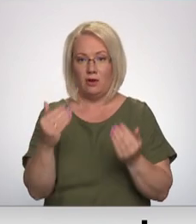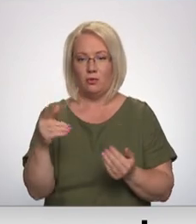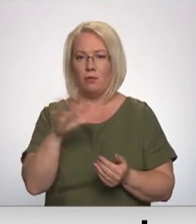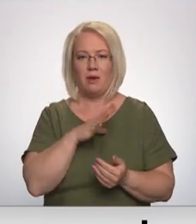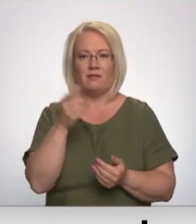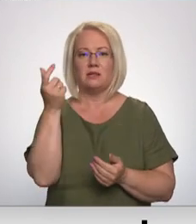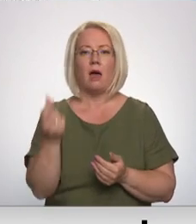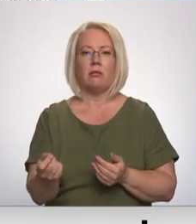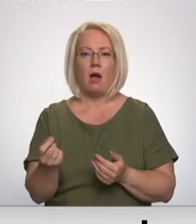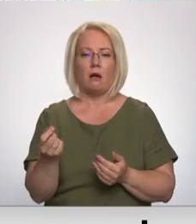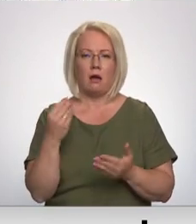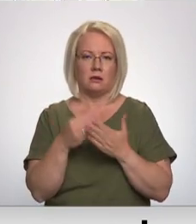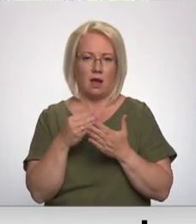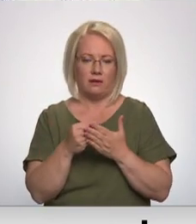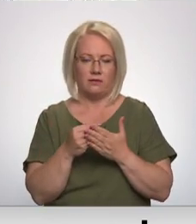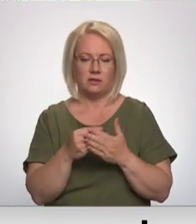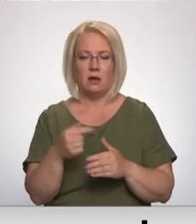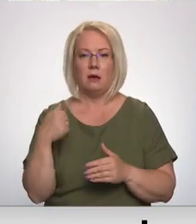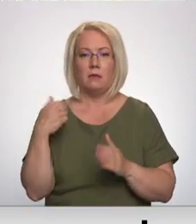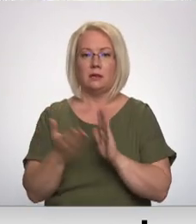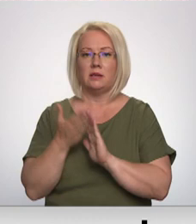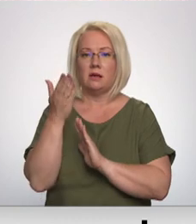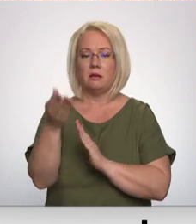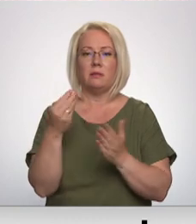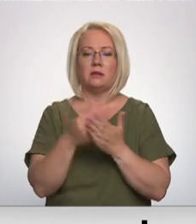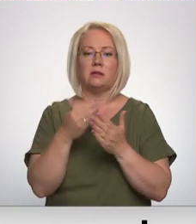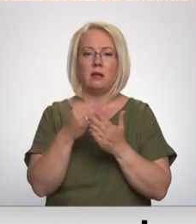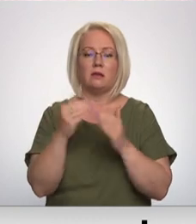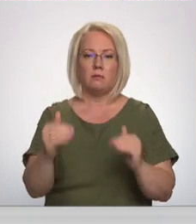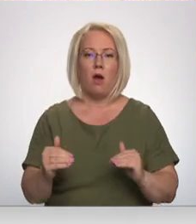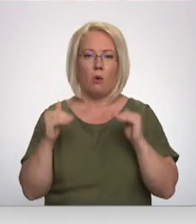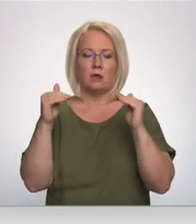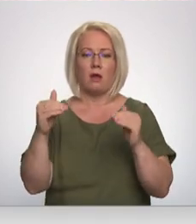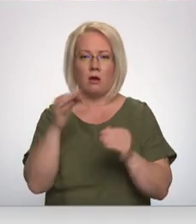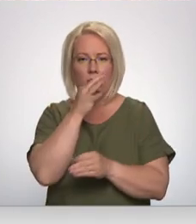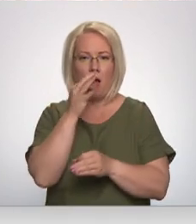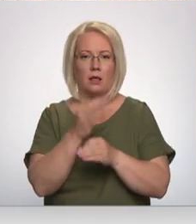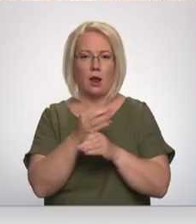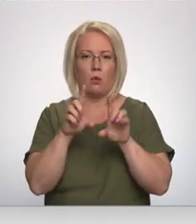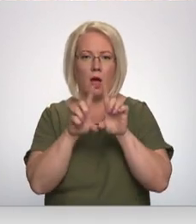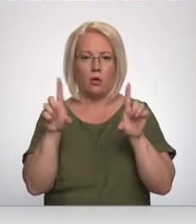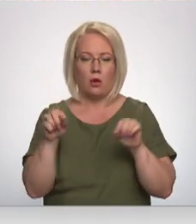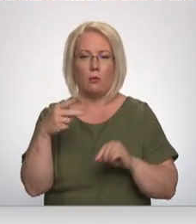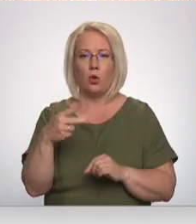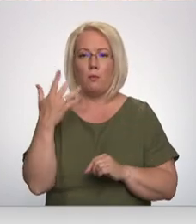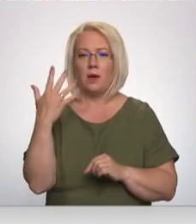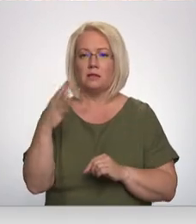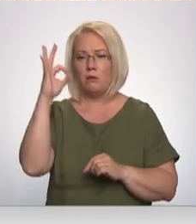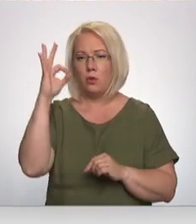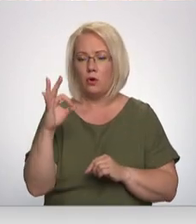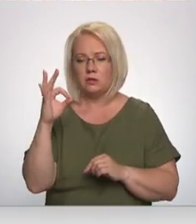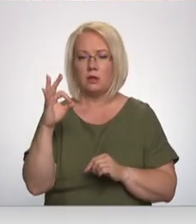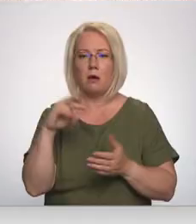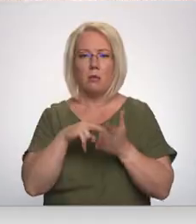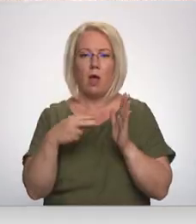Latvijā. Iesniedzām tarifu paaugstinājumu regulātorā par 25% plānojumu augstākas